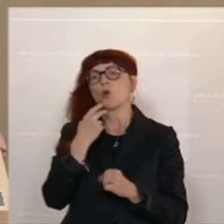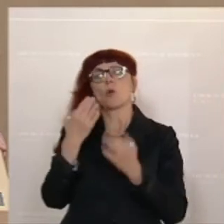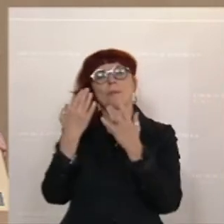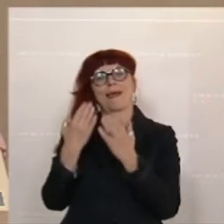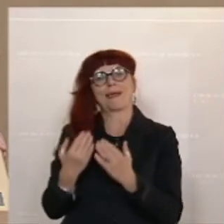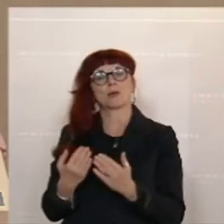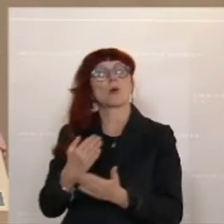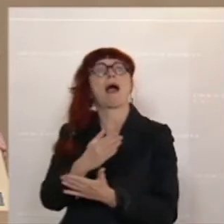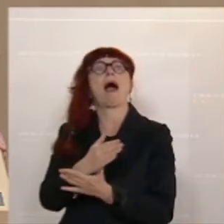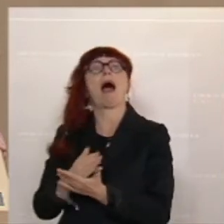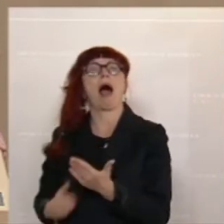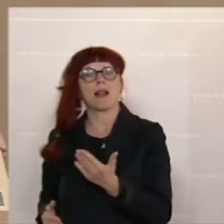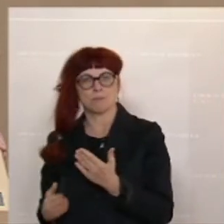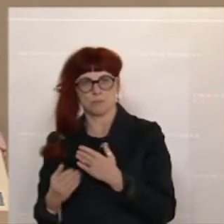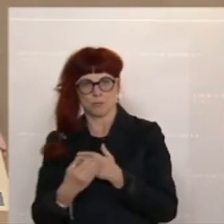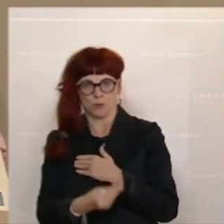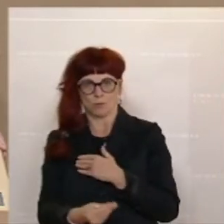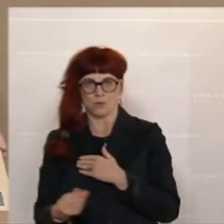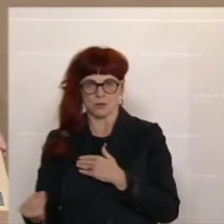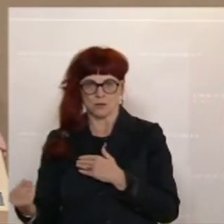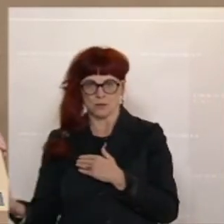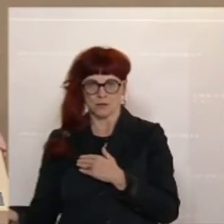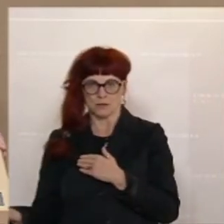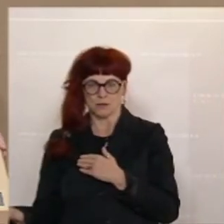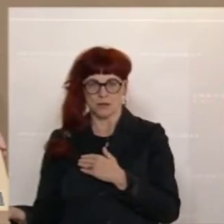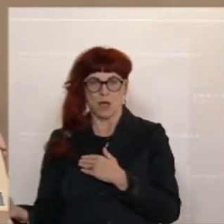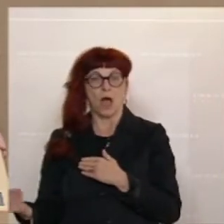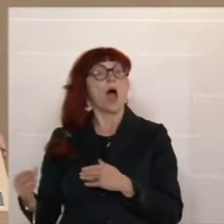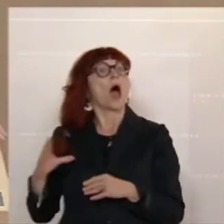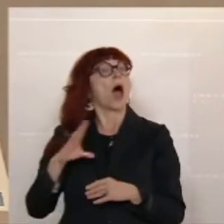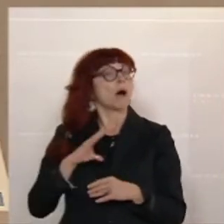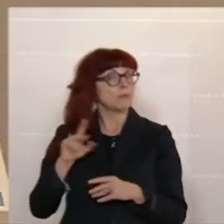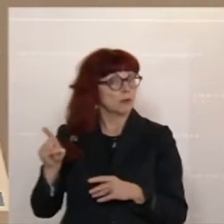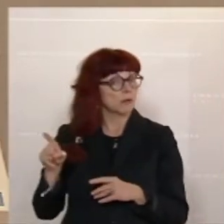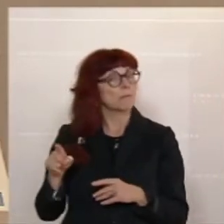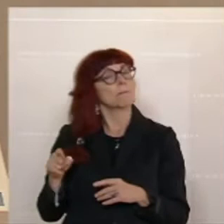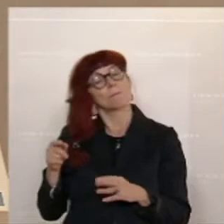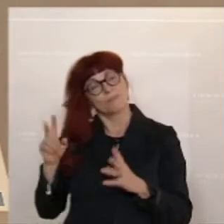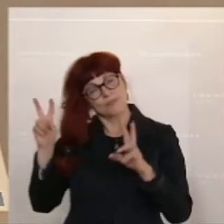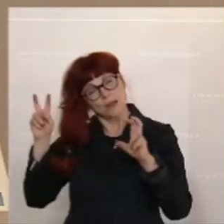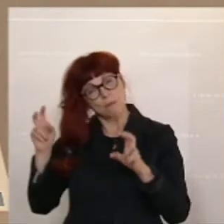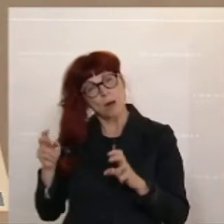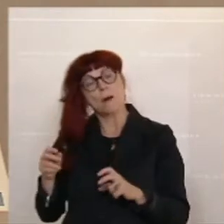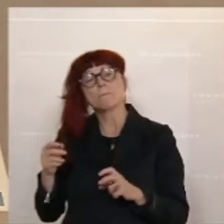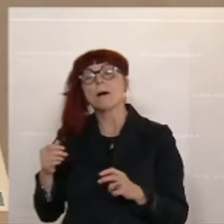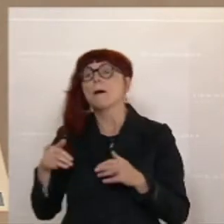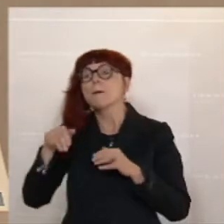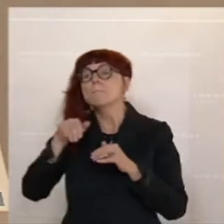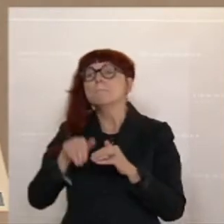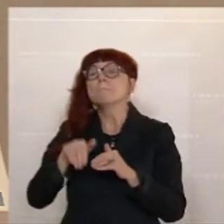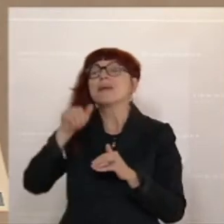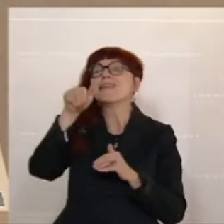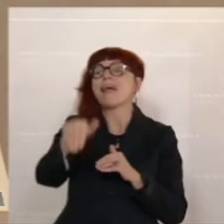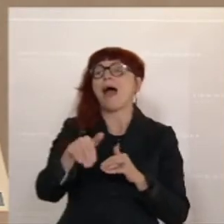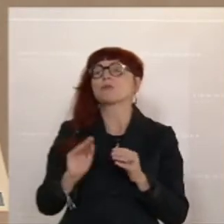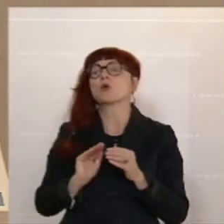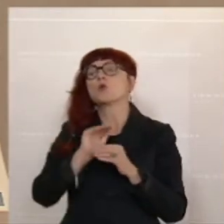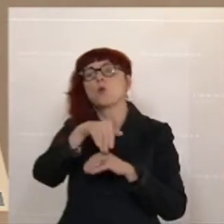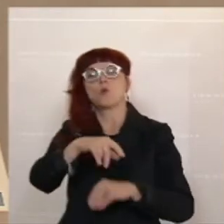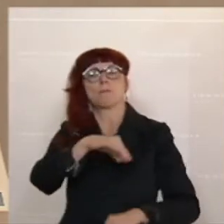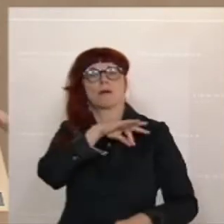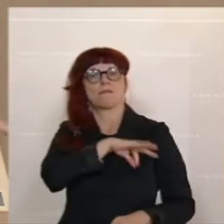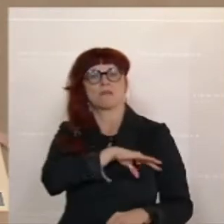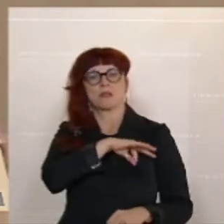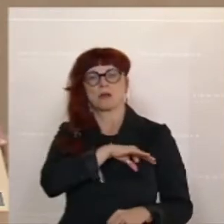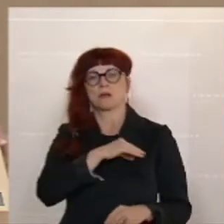halbiert. Halbiert. Aber apropos Milliardenübergewinne. Es geht sich auch nicht mehr aus, dass einige